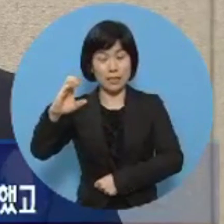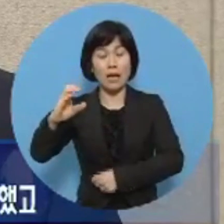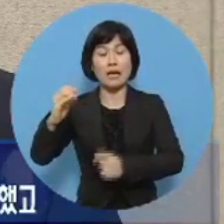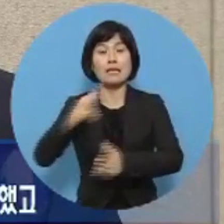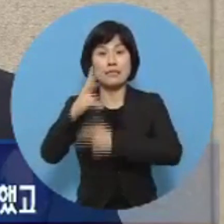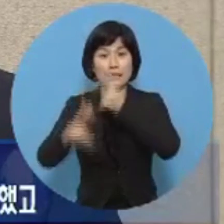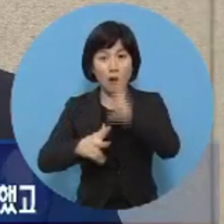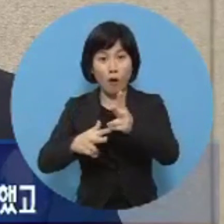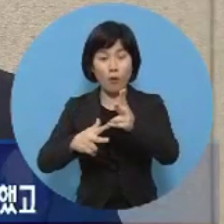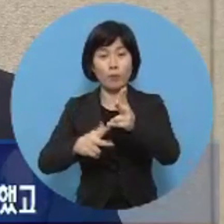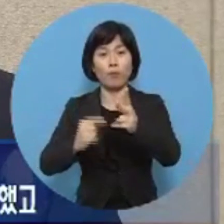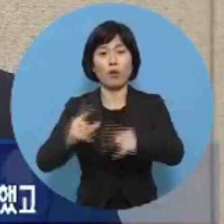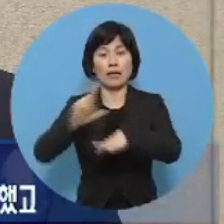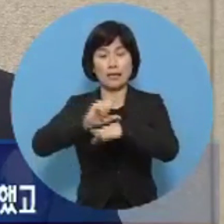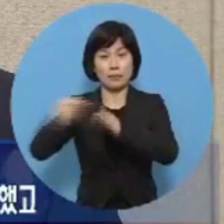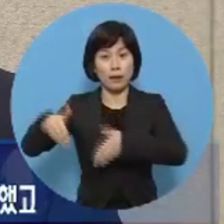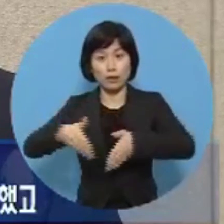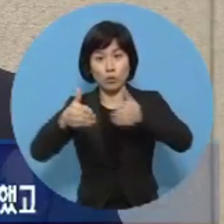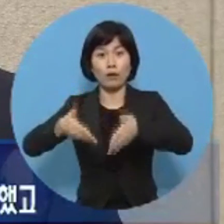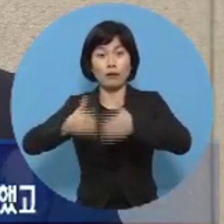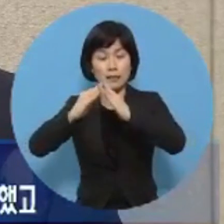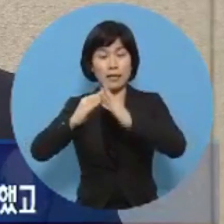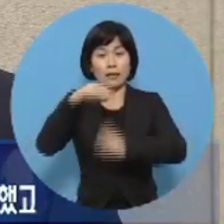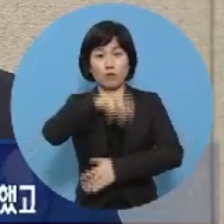국가지연지방도건설현장과